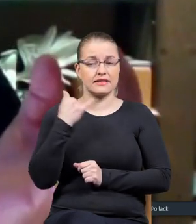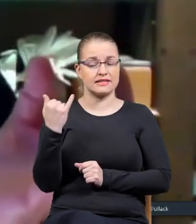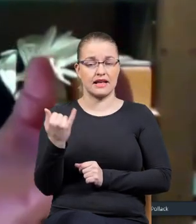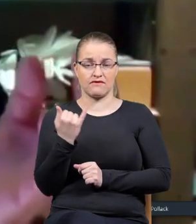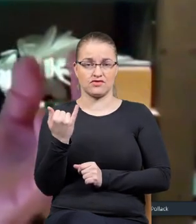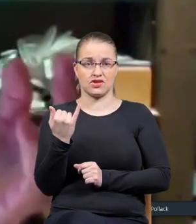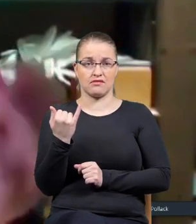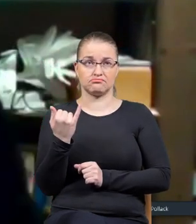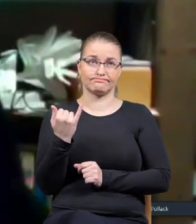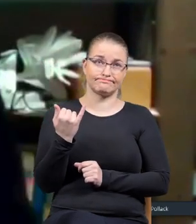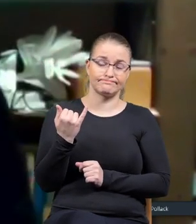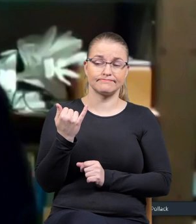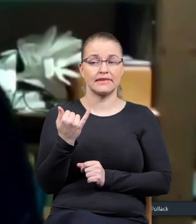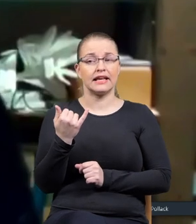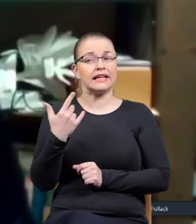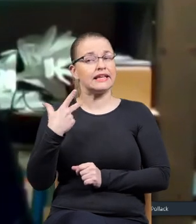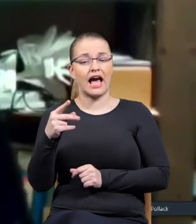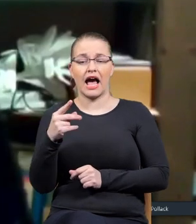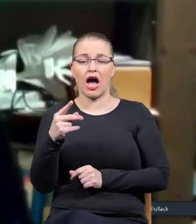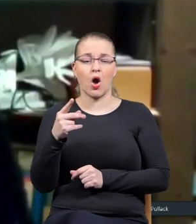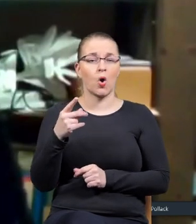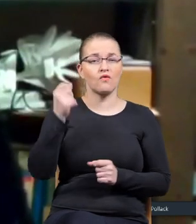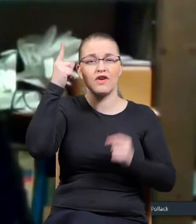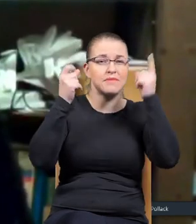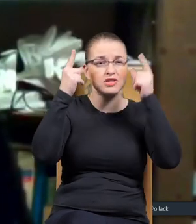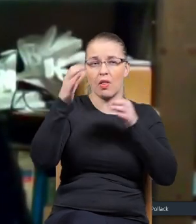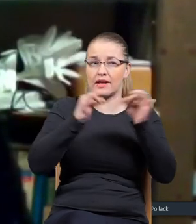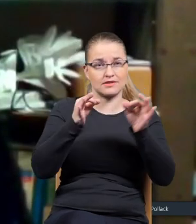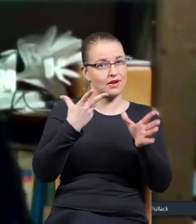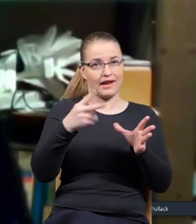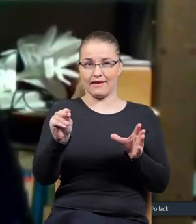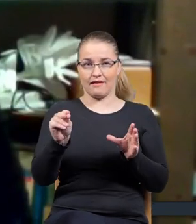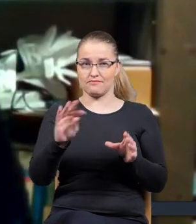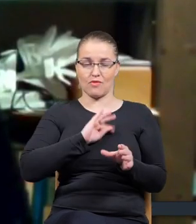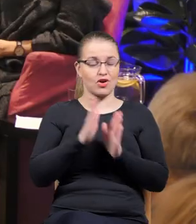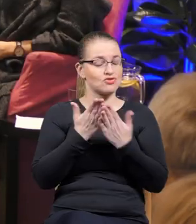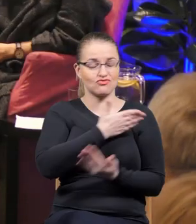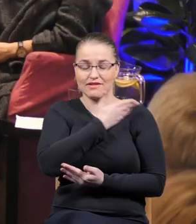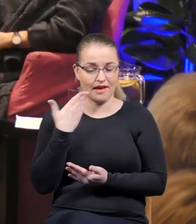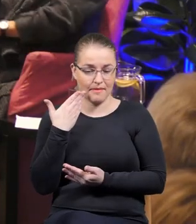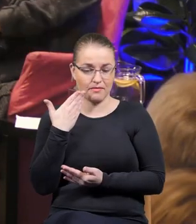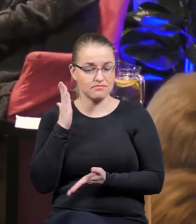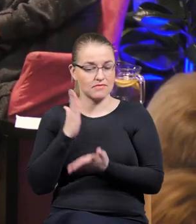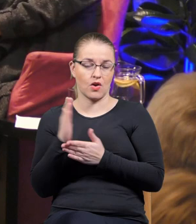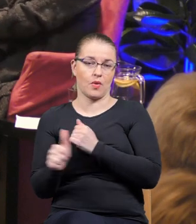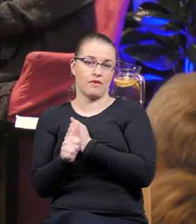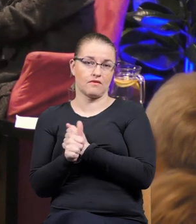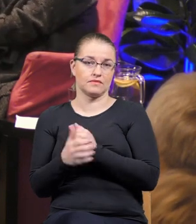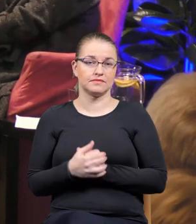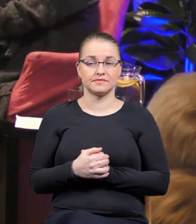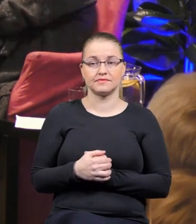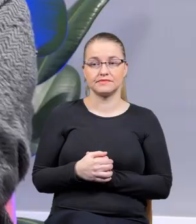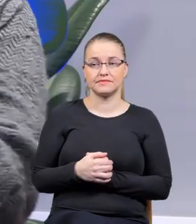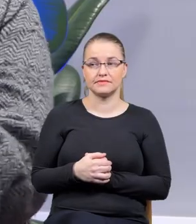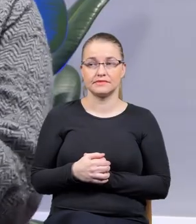ale fikcję ja nie łączam do moich człowiek. Fictionity. Ja myślę, że to jest tak, że